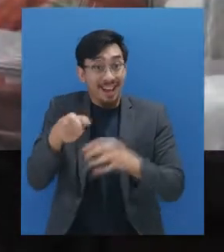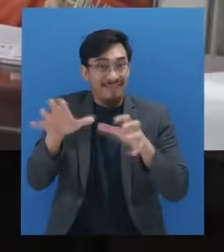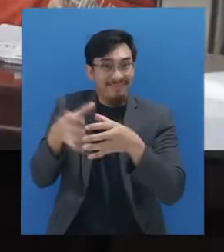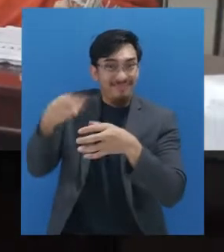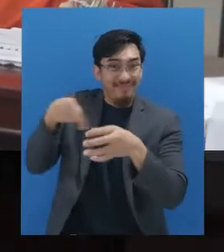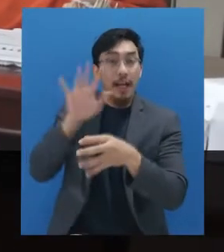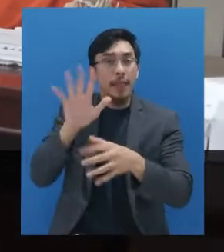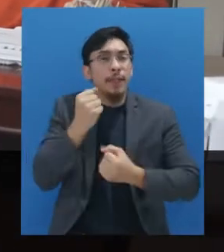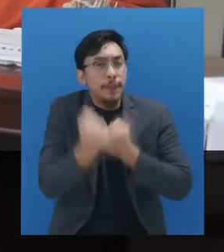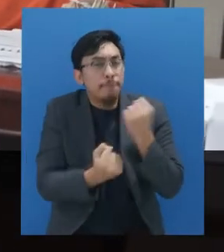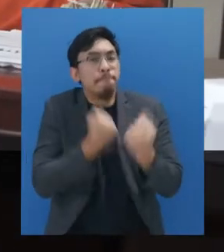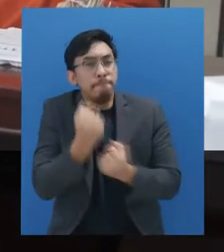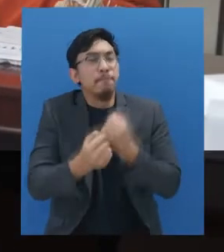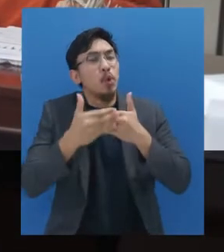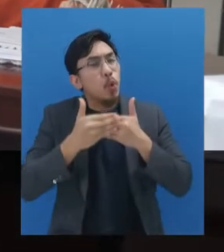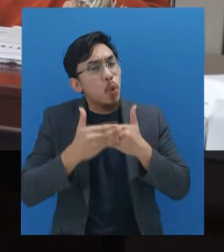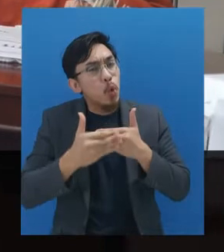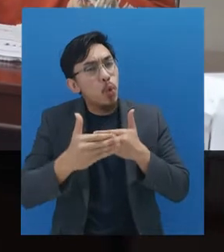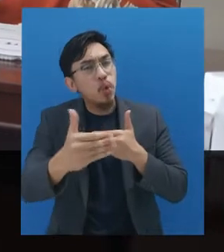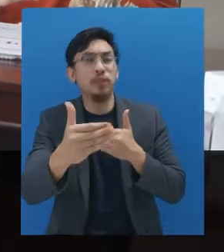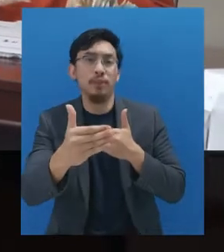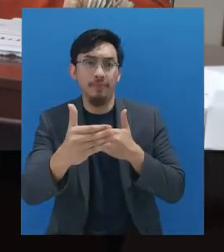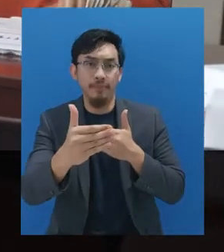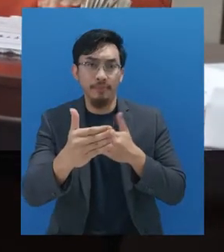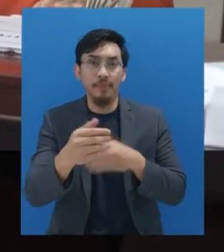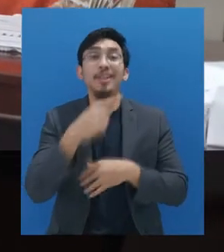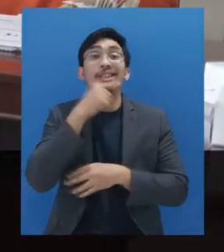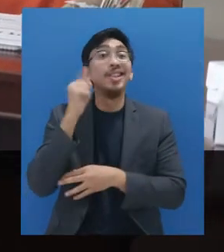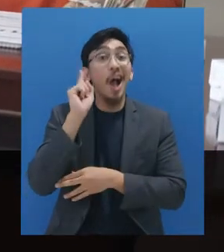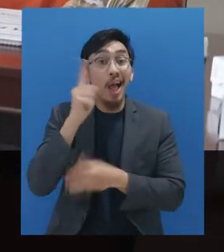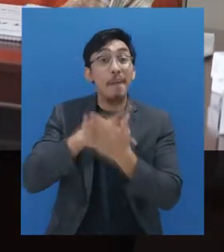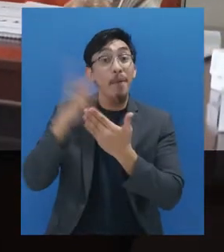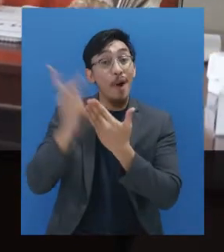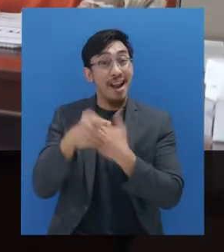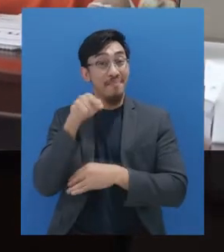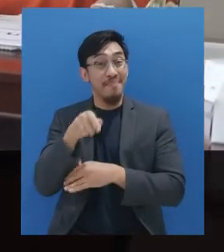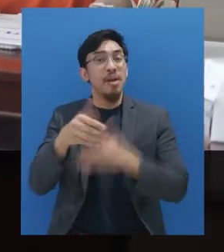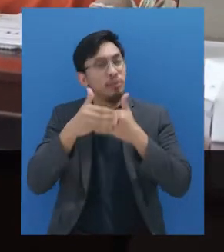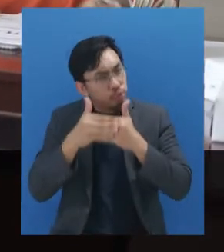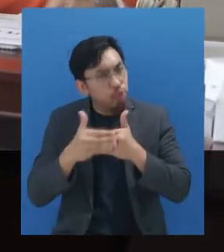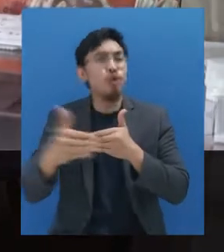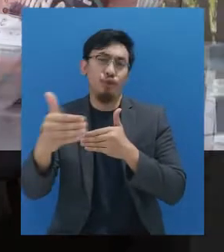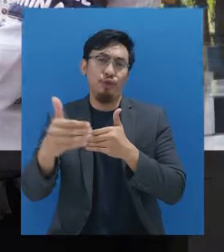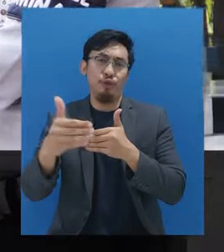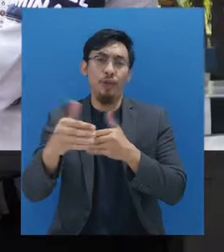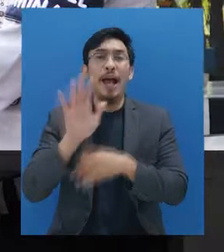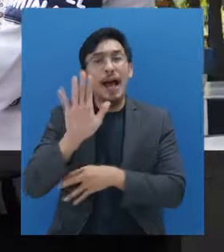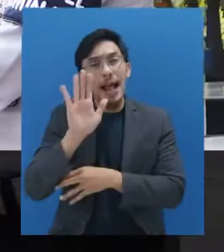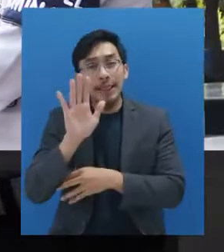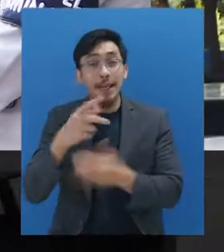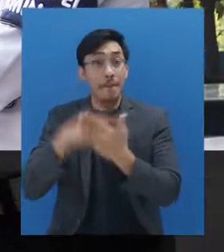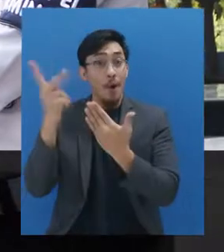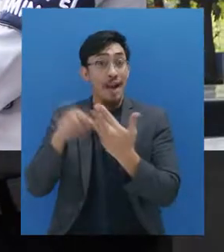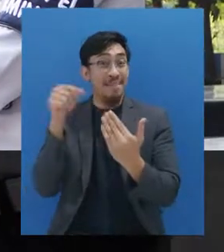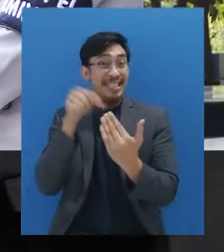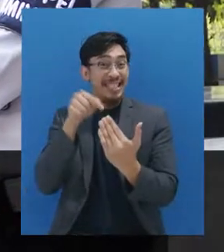pasar nantinya, kami akan upayakan untuk secara berkelanjutan. Insya Allah kami akan programkan selanjutnya, agar